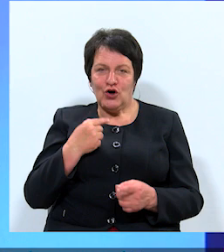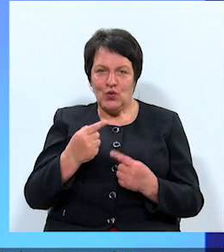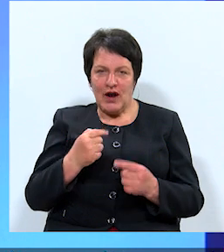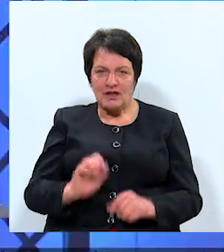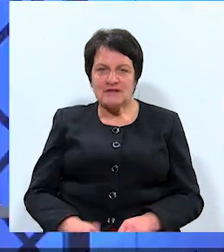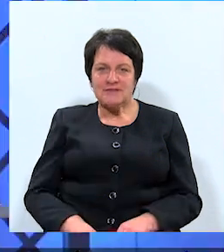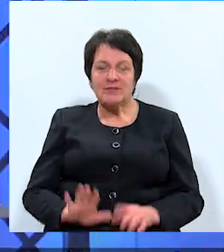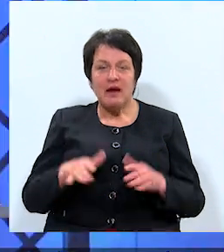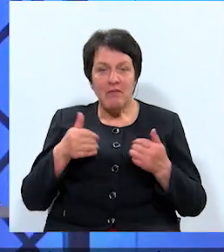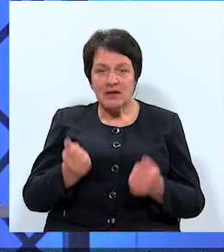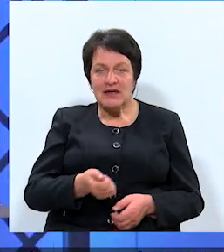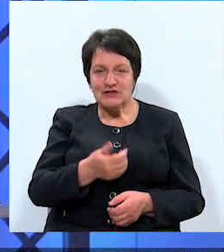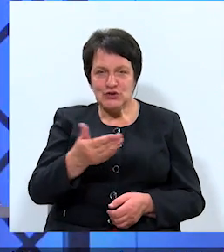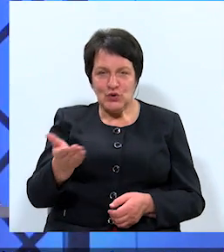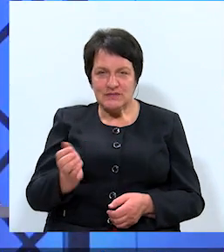Paldies jums!